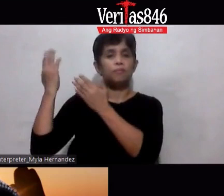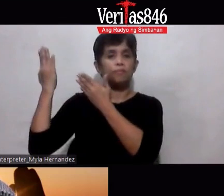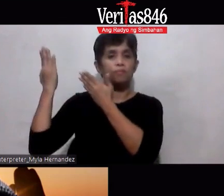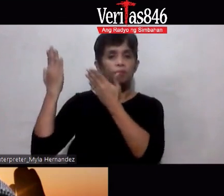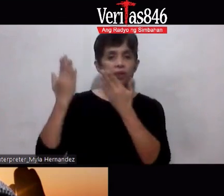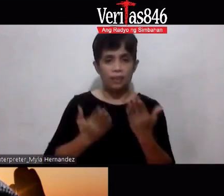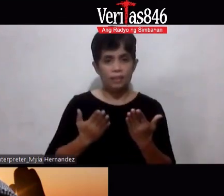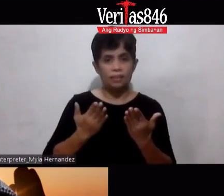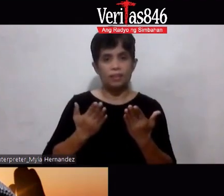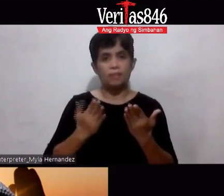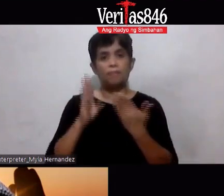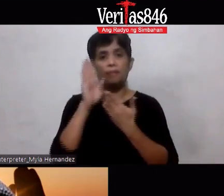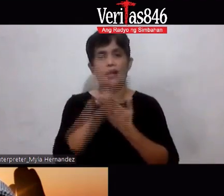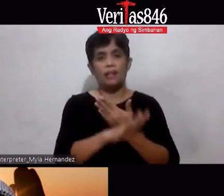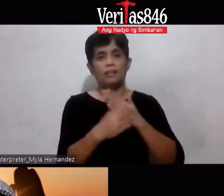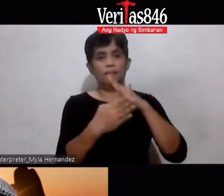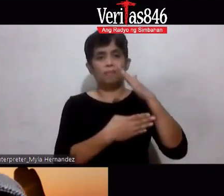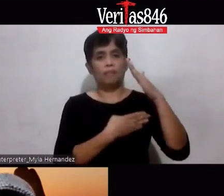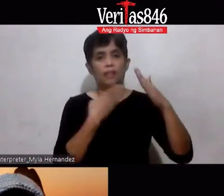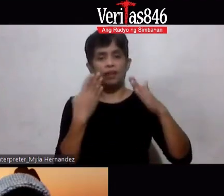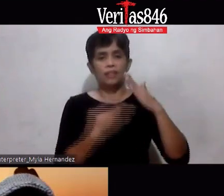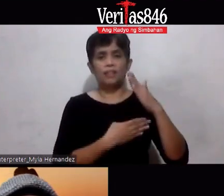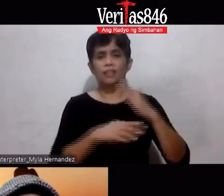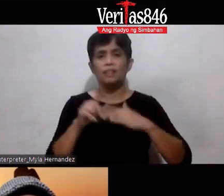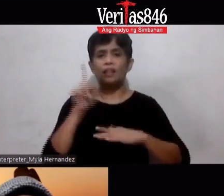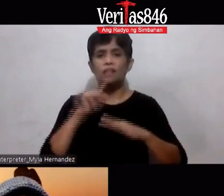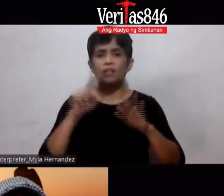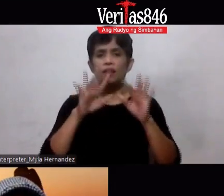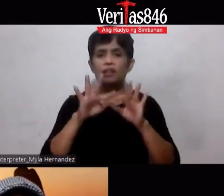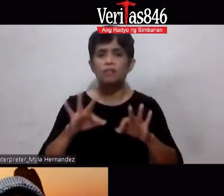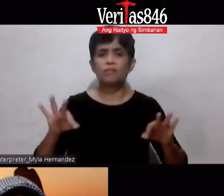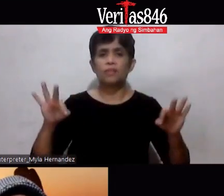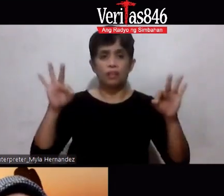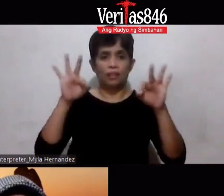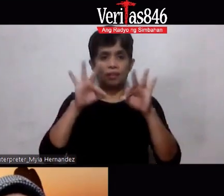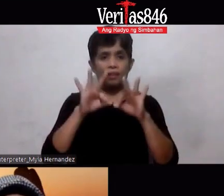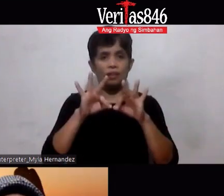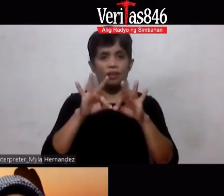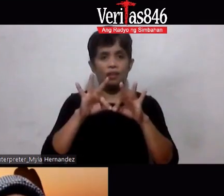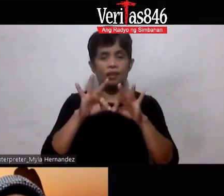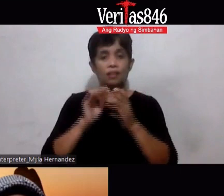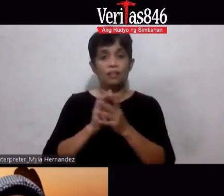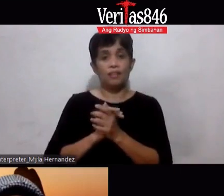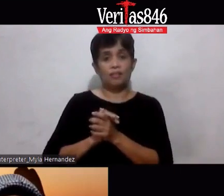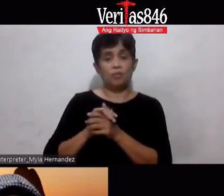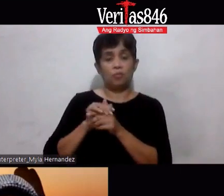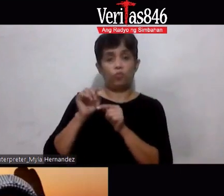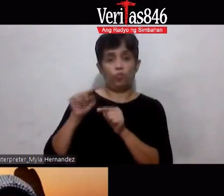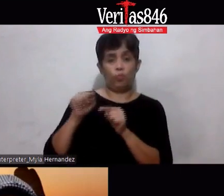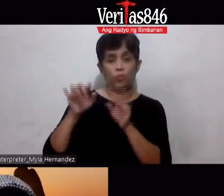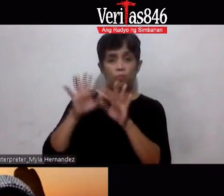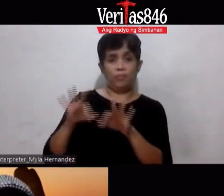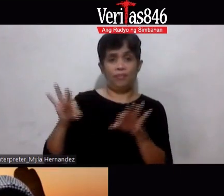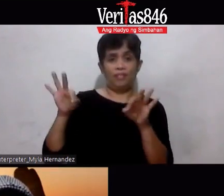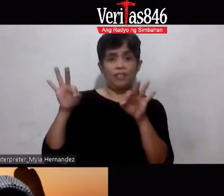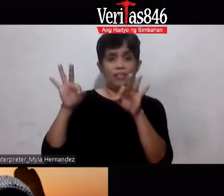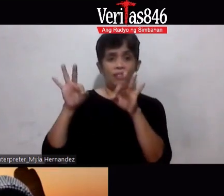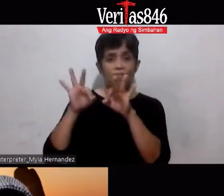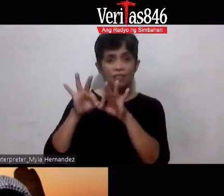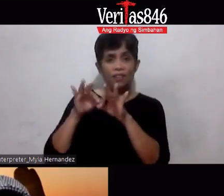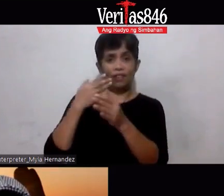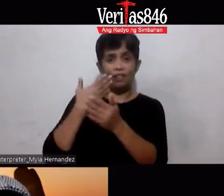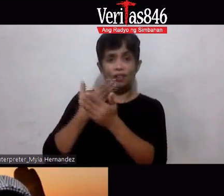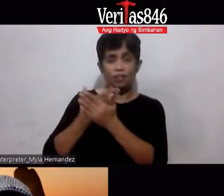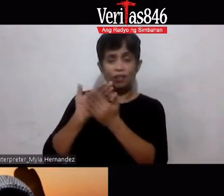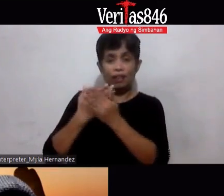To basics Na ba? Na Anong mahalaga? Okay? Anong mahalaga? Okay? Mahalaga ba yung May Maganda